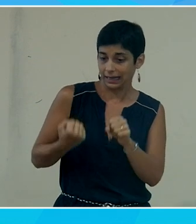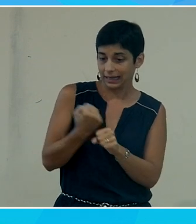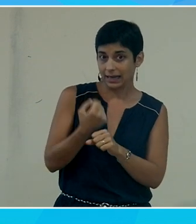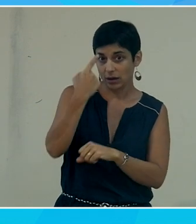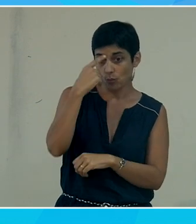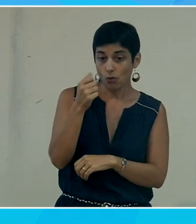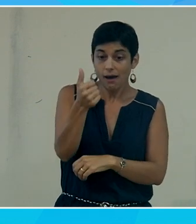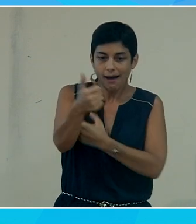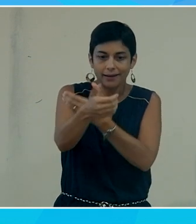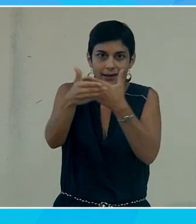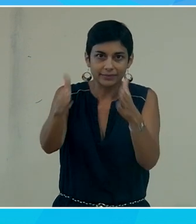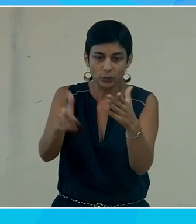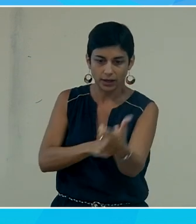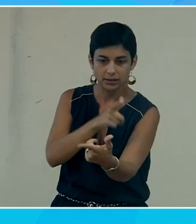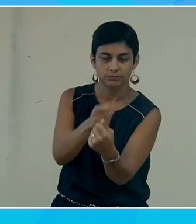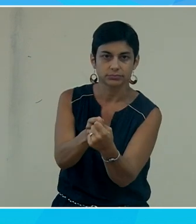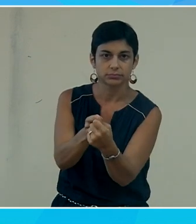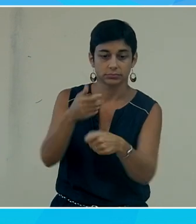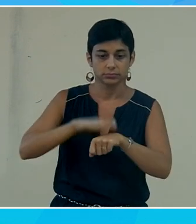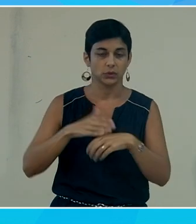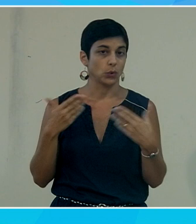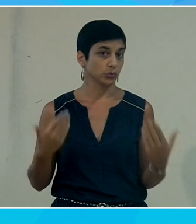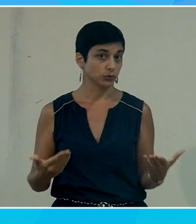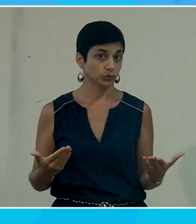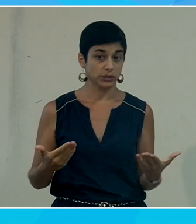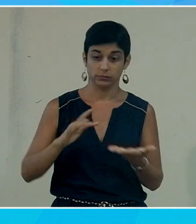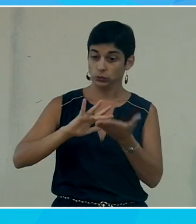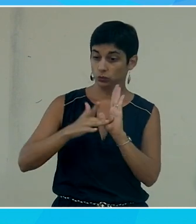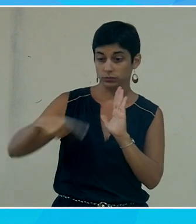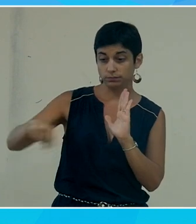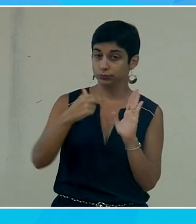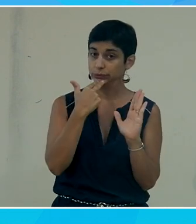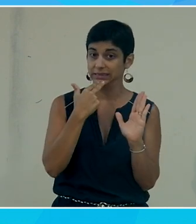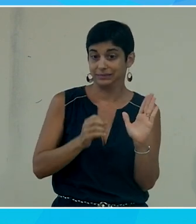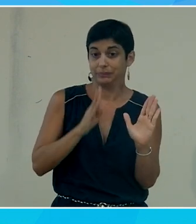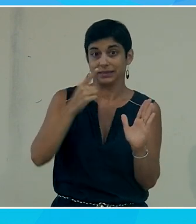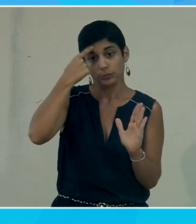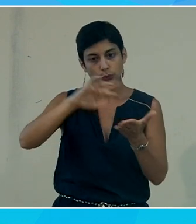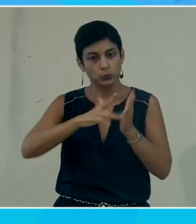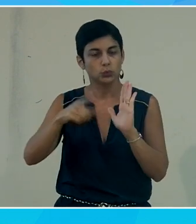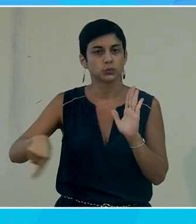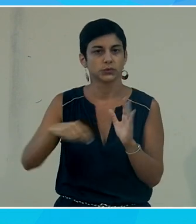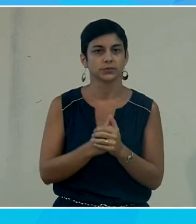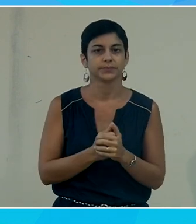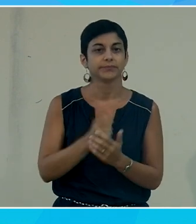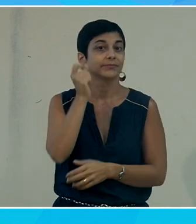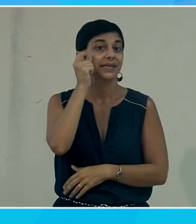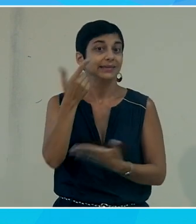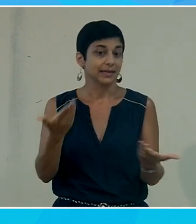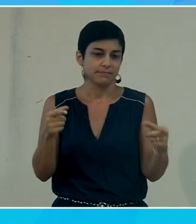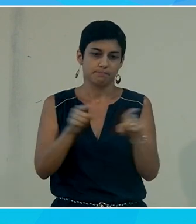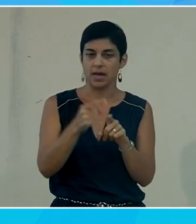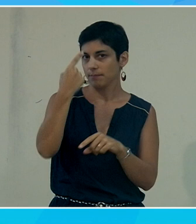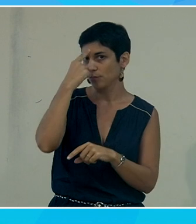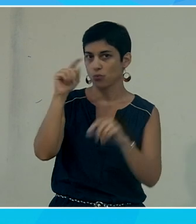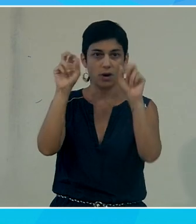répondre à une situation de handicap et qui sont aujourd'hui utilisés de façon universelle donc l'idée c'est de faire la même chose pour l'informatique